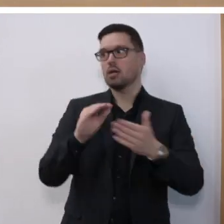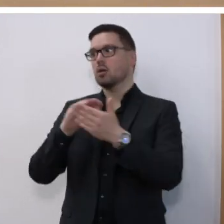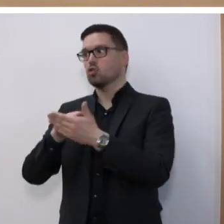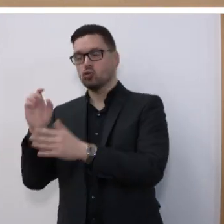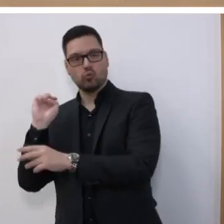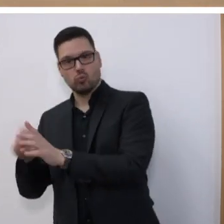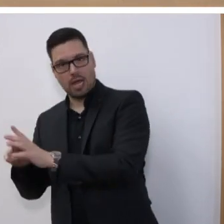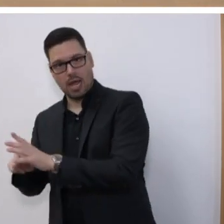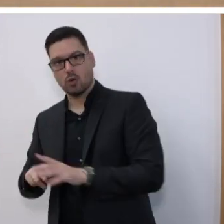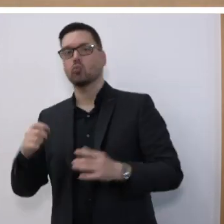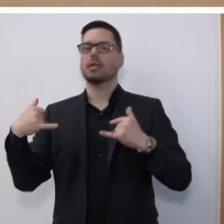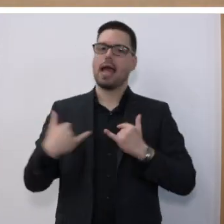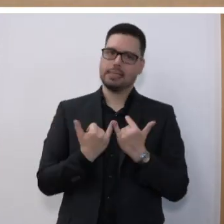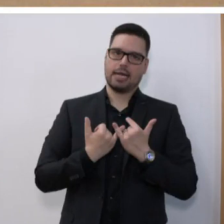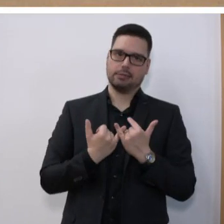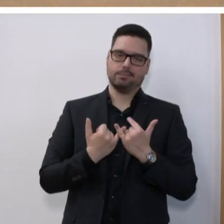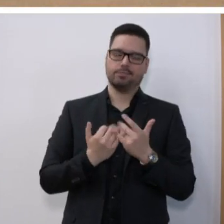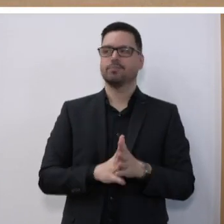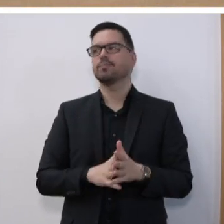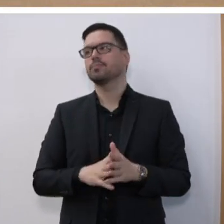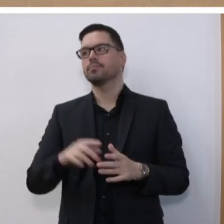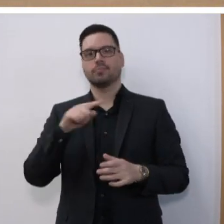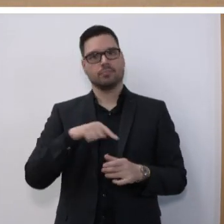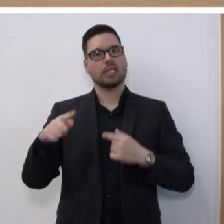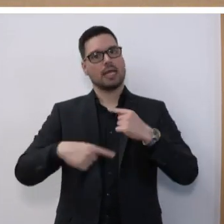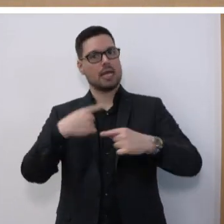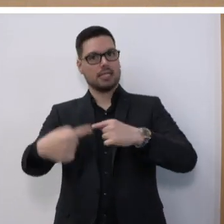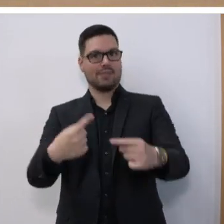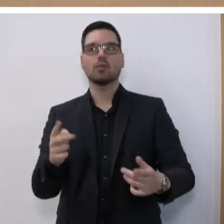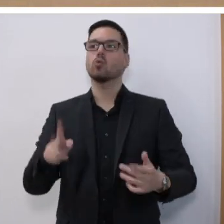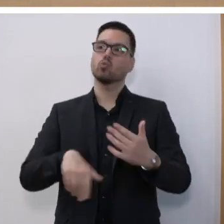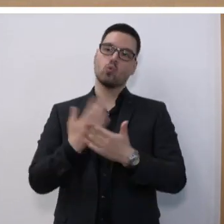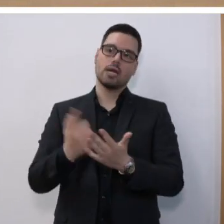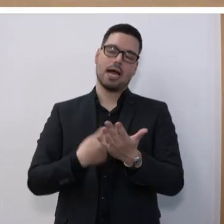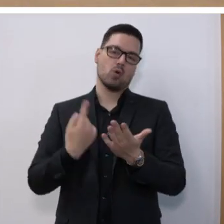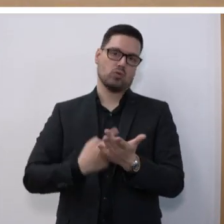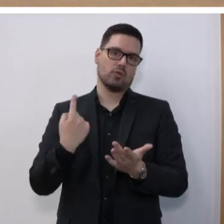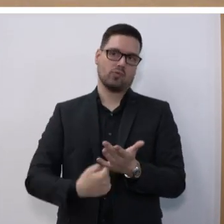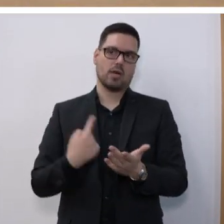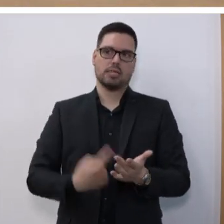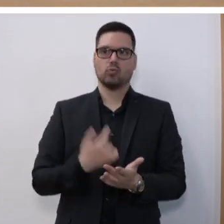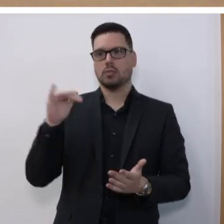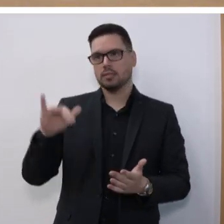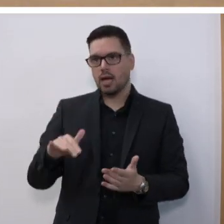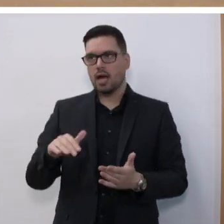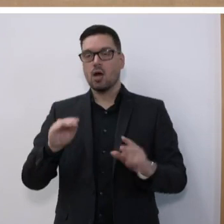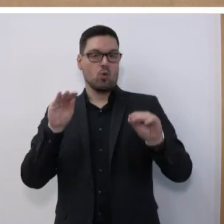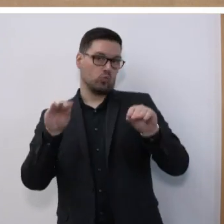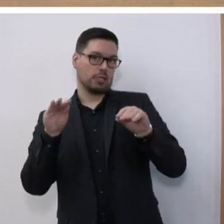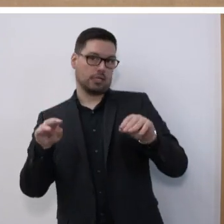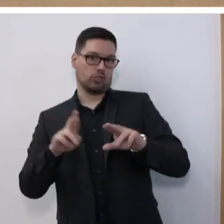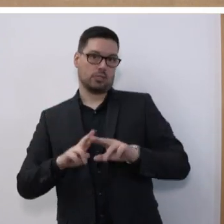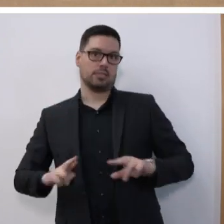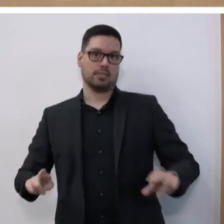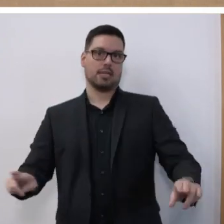und Schülern und Eltern. Doch diese Entwicklung bringt auch neue Herausforderungen mit sich. Der Unterrichtsraum hat eine